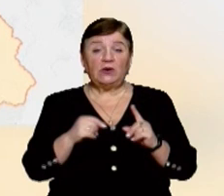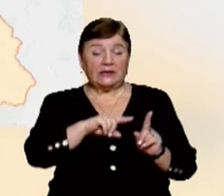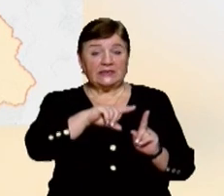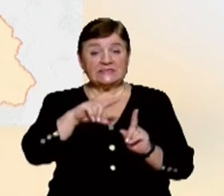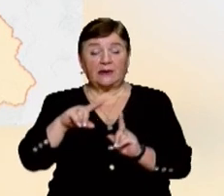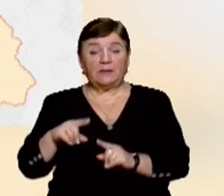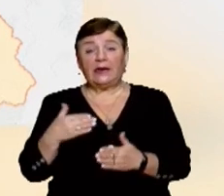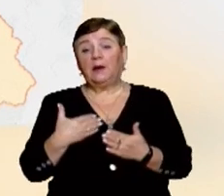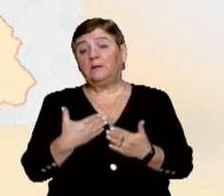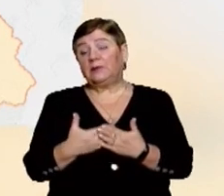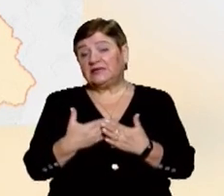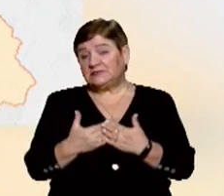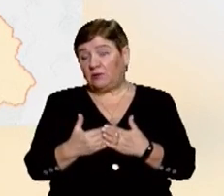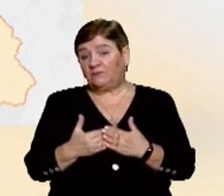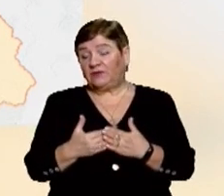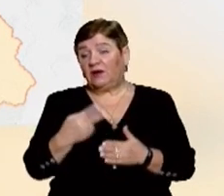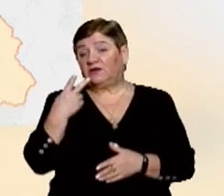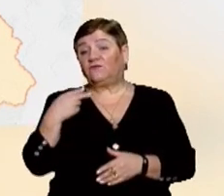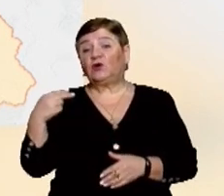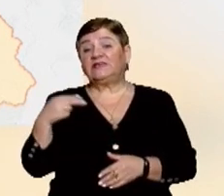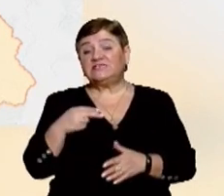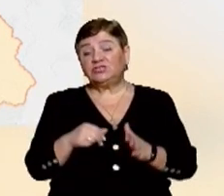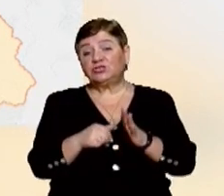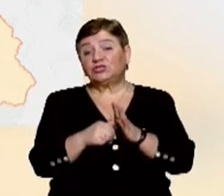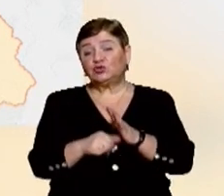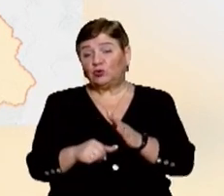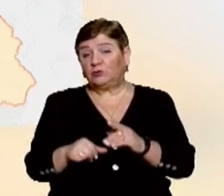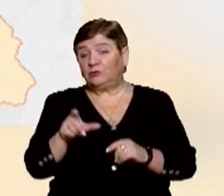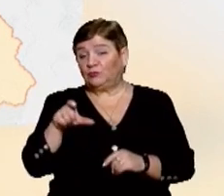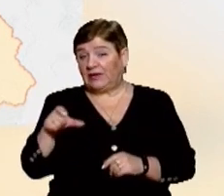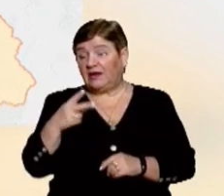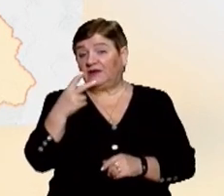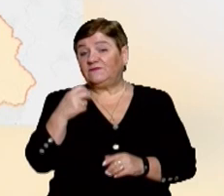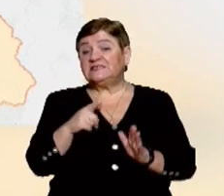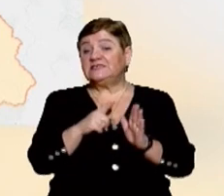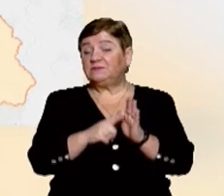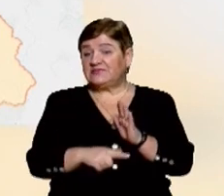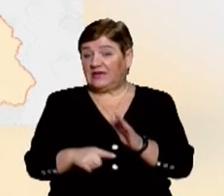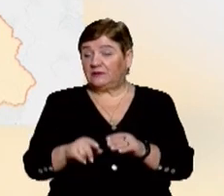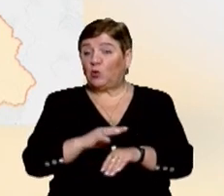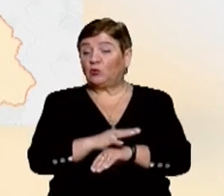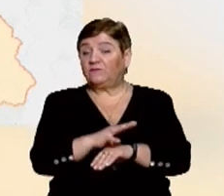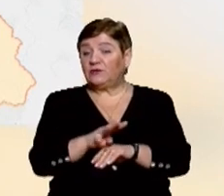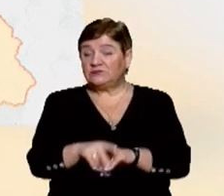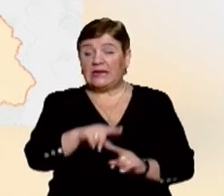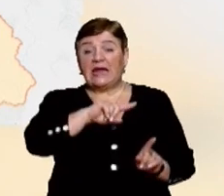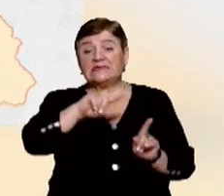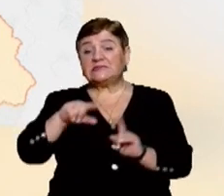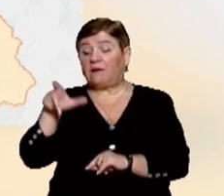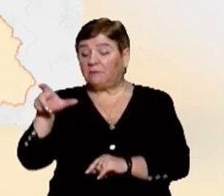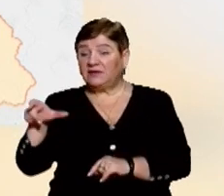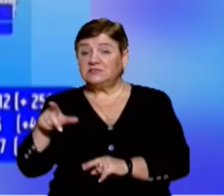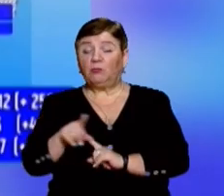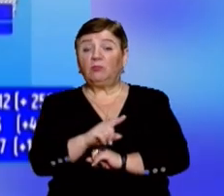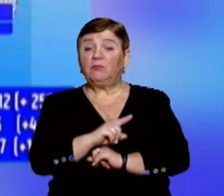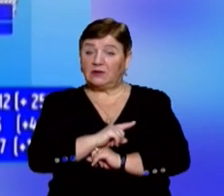Закарпатті вилікувалося більше 3600 людей. 277 інфікованих коронавірусом закарпатців померли.